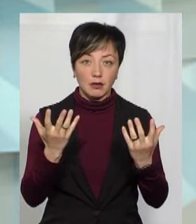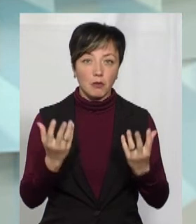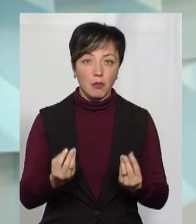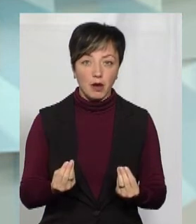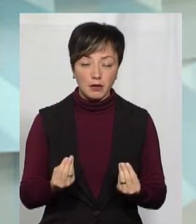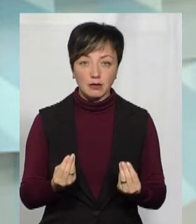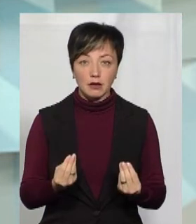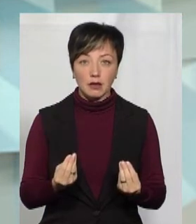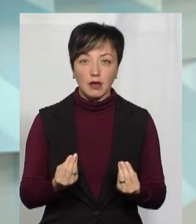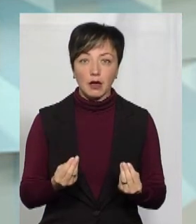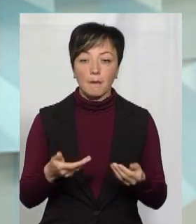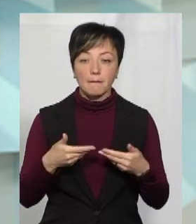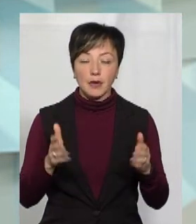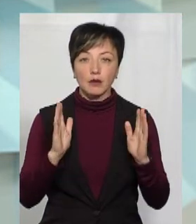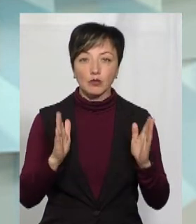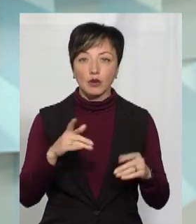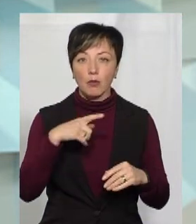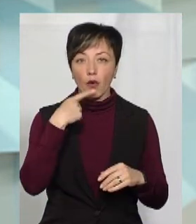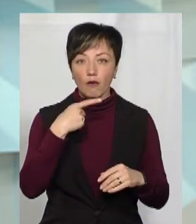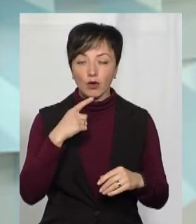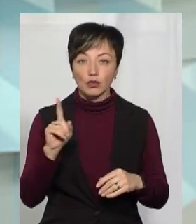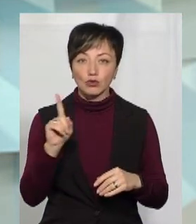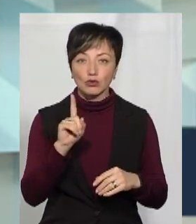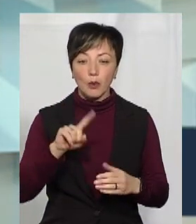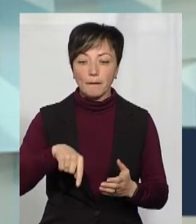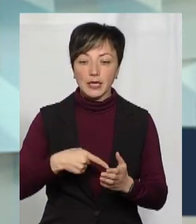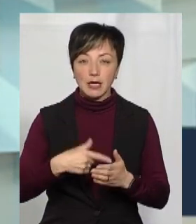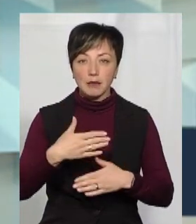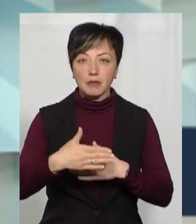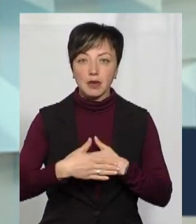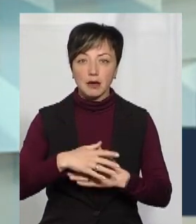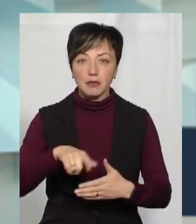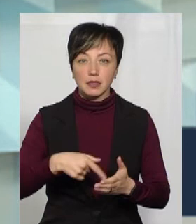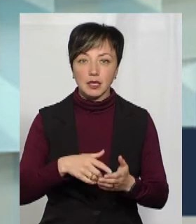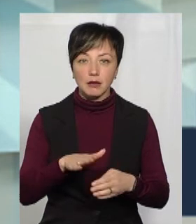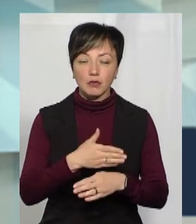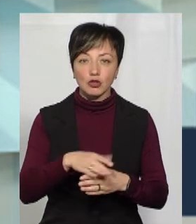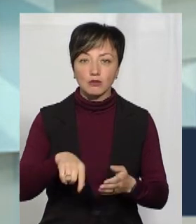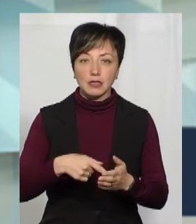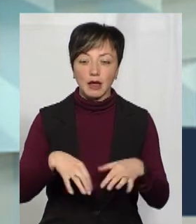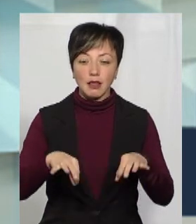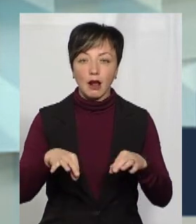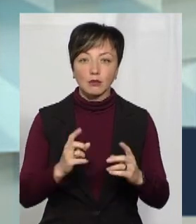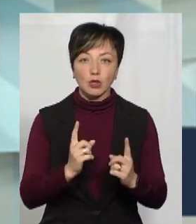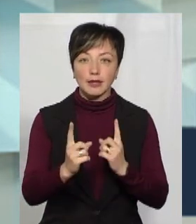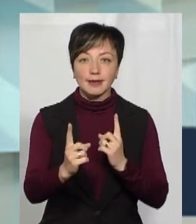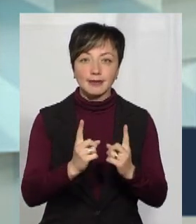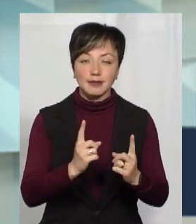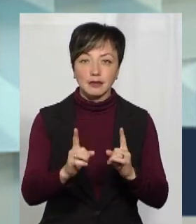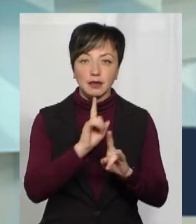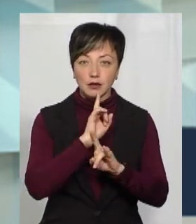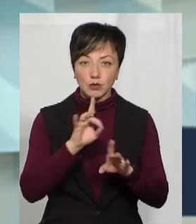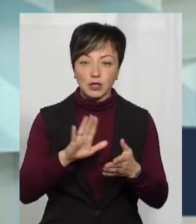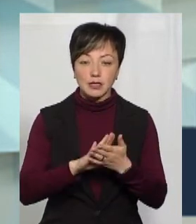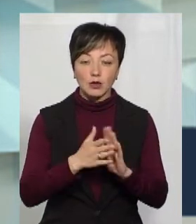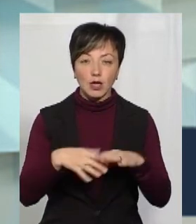ми будемо говорити, що міський, приміський, міжміський транспорт не буде курсувати. Тобто, ситуація з